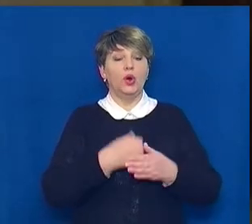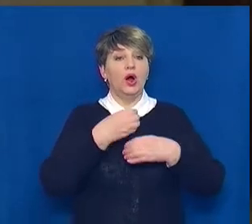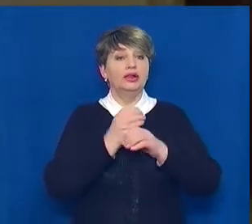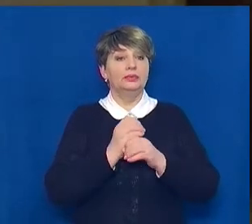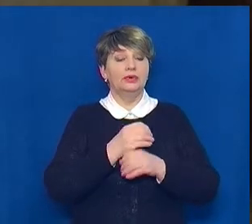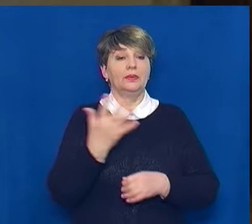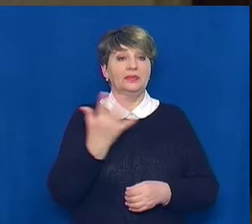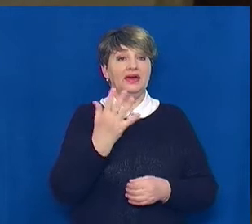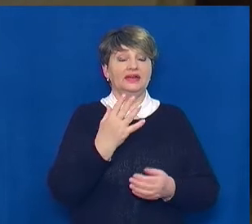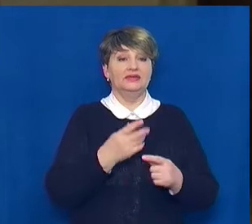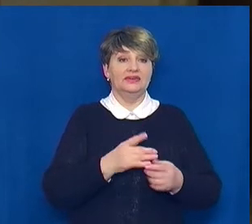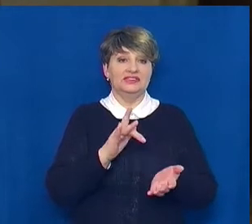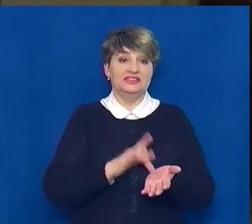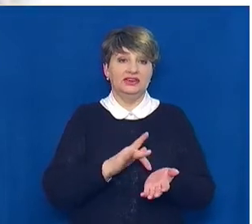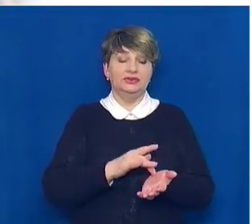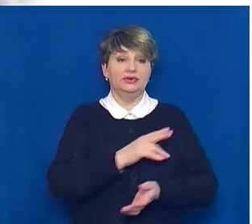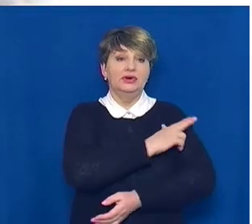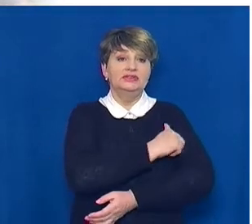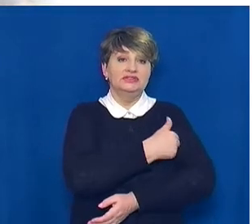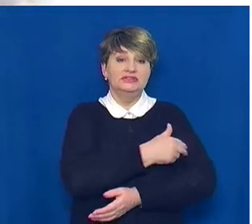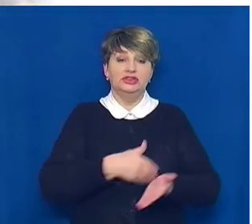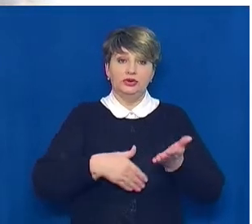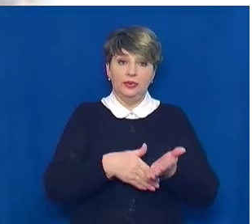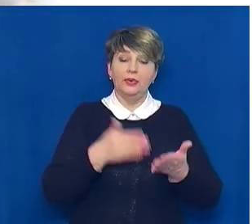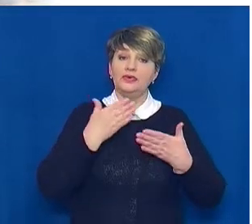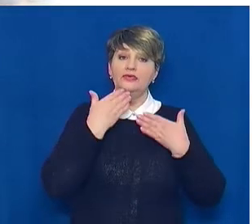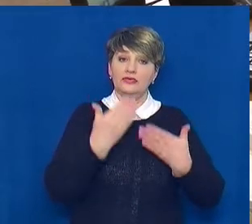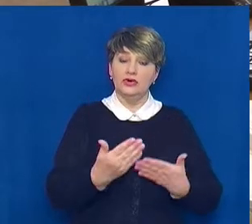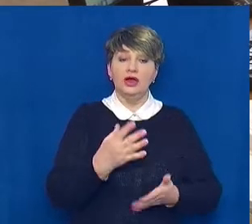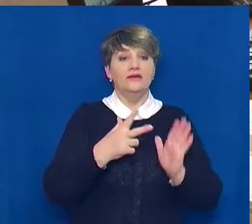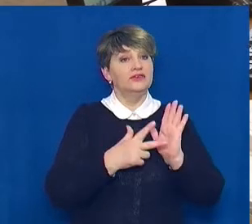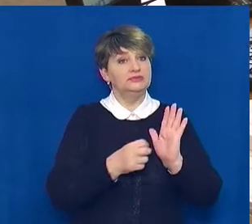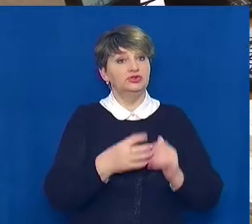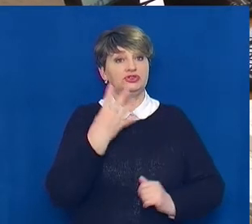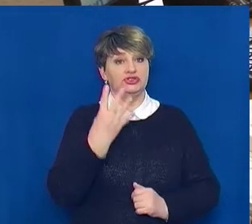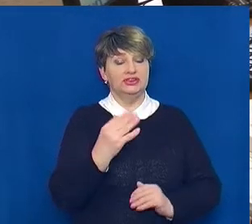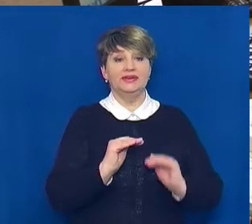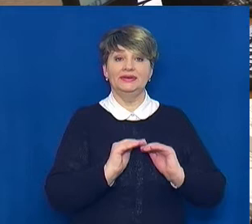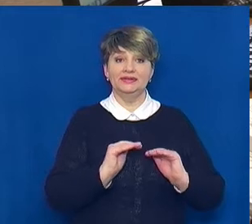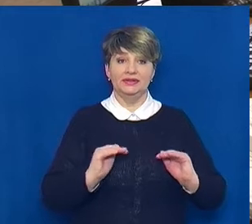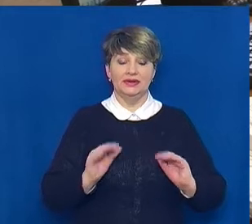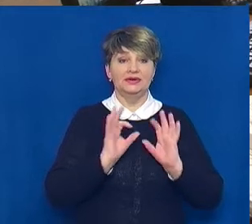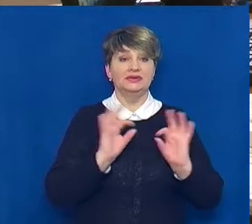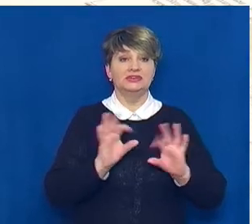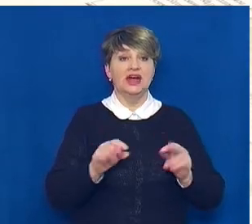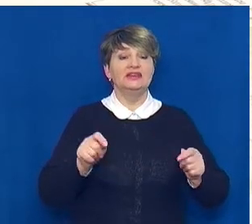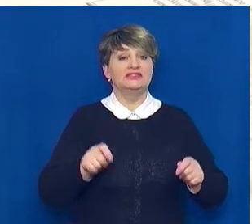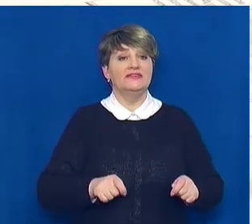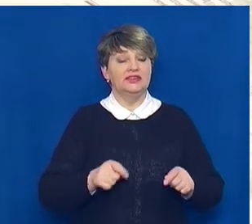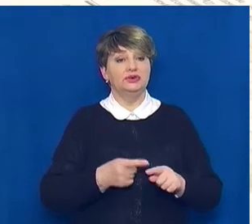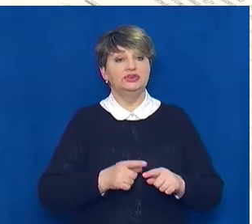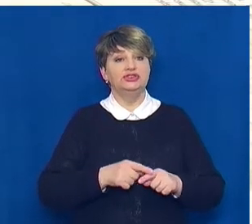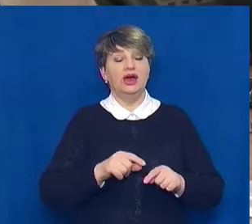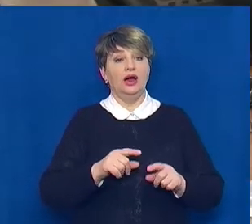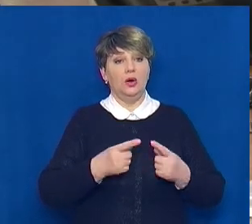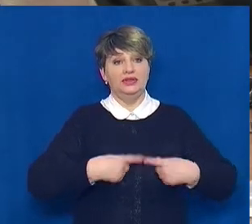центру первинної медико-санітарної допомоги звернулися 804 дитини, розповідає завідувачка педіатричним відділенням Ніна Міхновська.